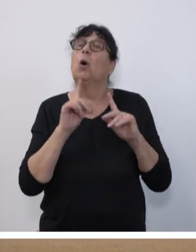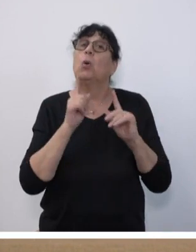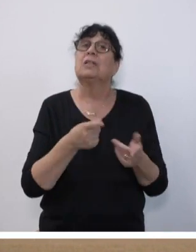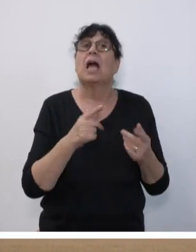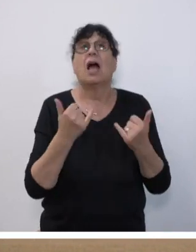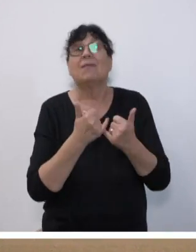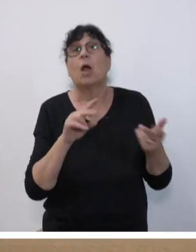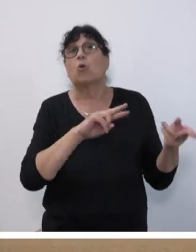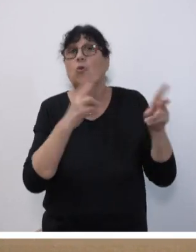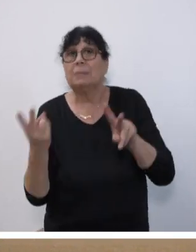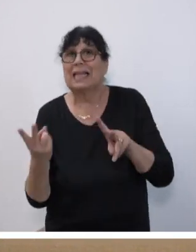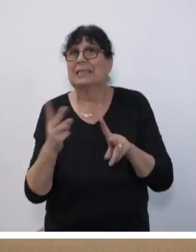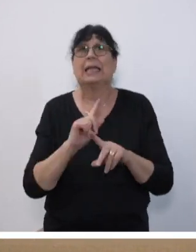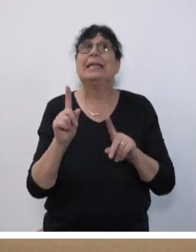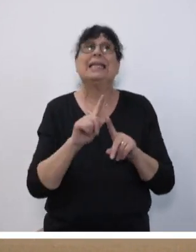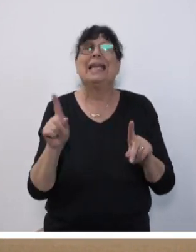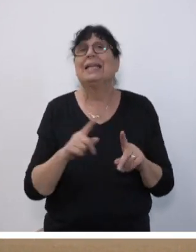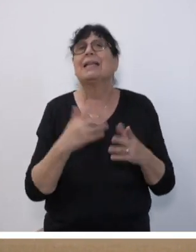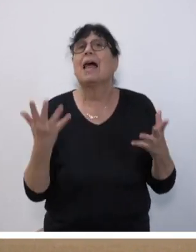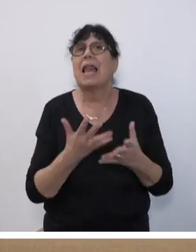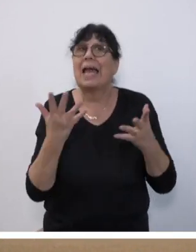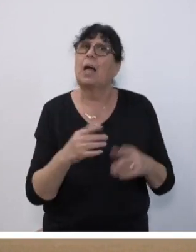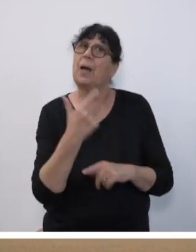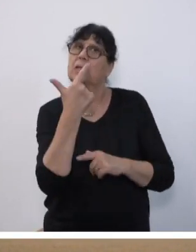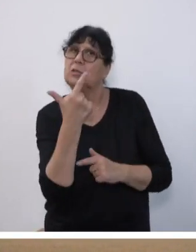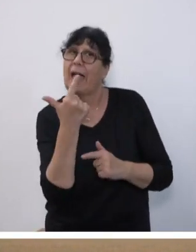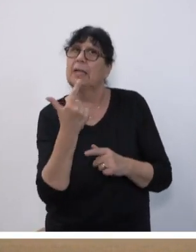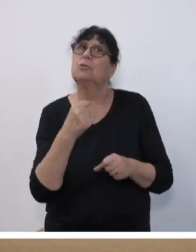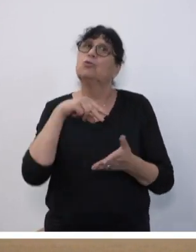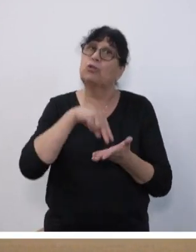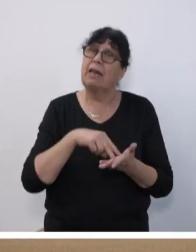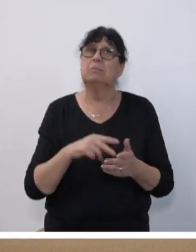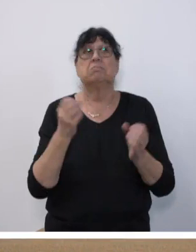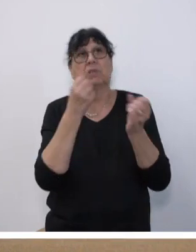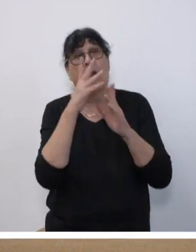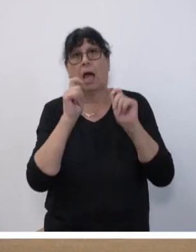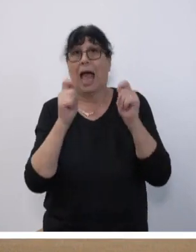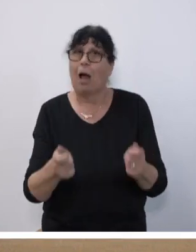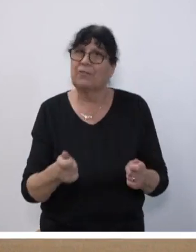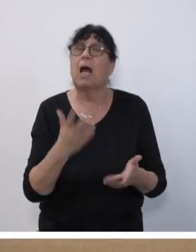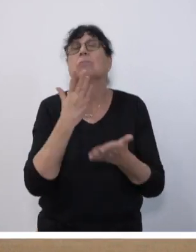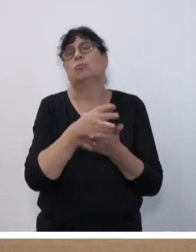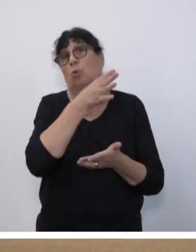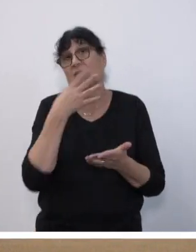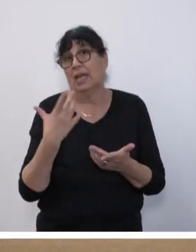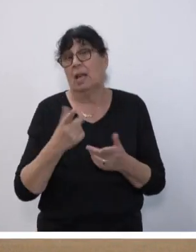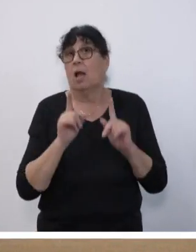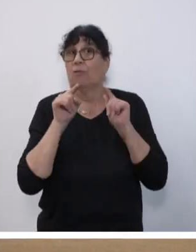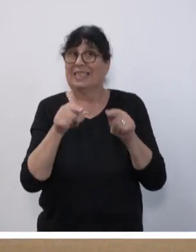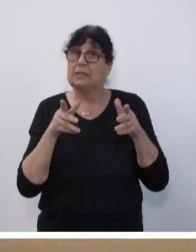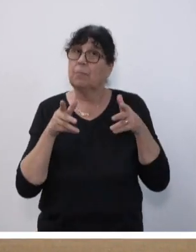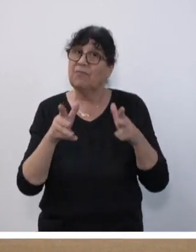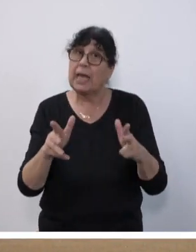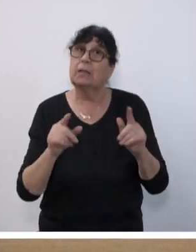ist nicht ganz leicht. Aber dass wir zwei Stellen haben, dass wir einen klaren Auftrag haben, das ist schon viel und wir sollen uns auf diesem Weg